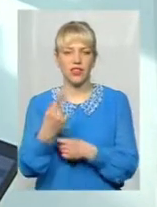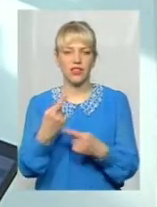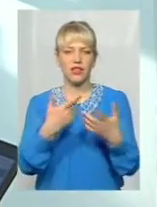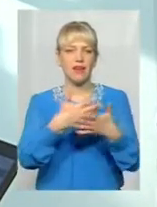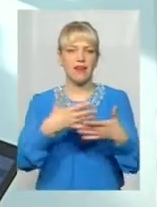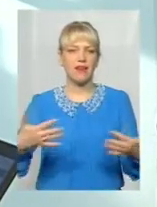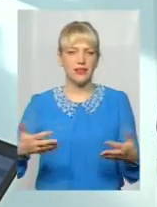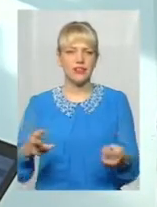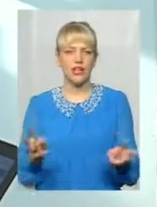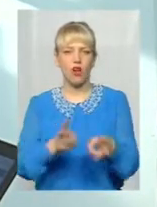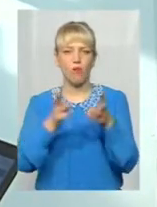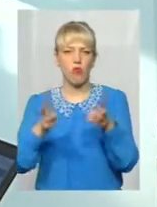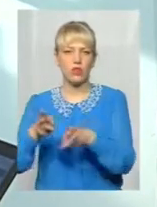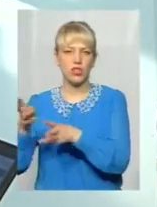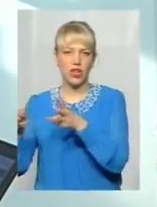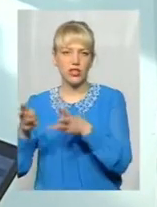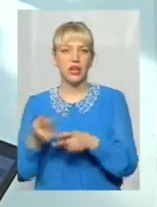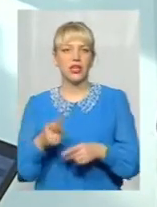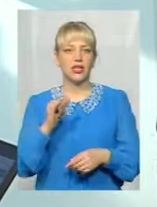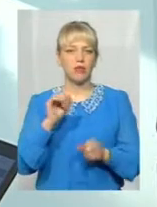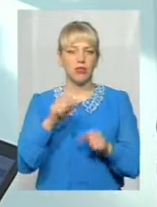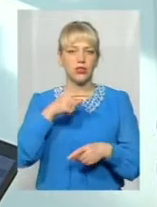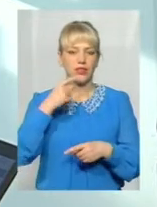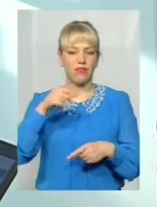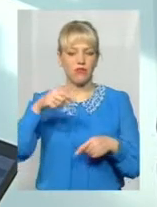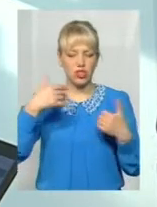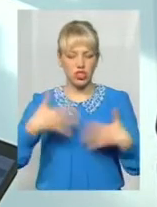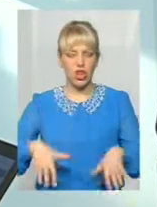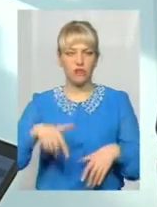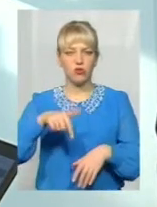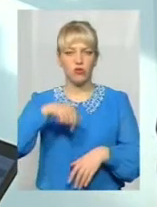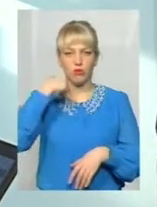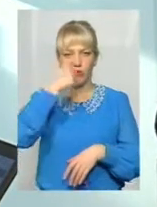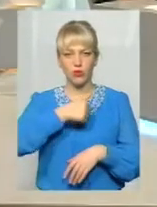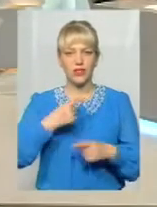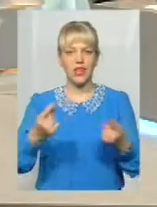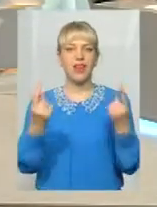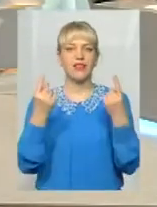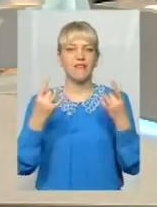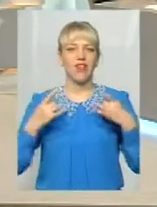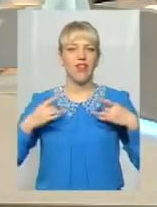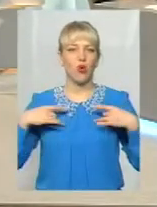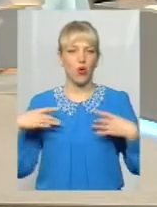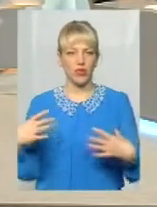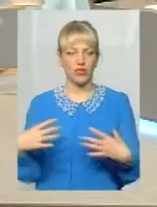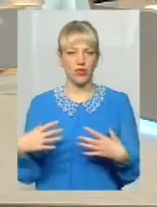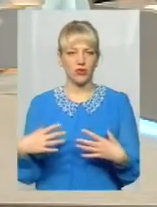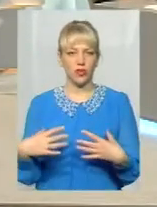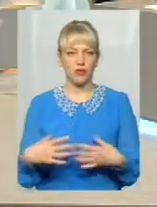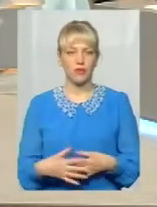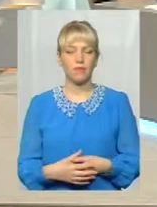Мало того, хочу сказати, що вже в цьому році на Великодні свята, коли було дуже жарко, була вітряна погода,